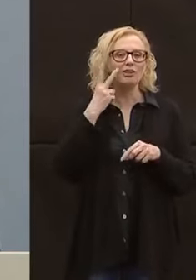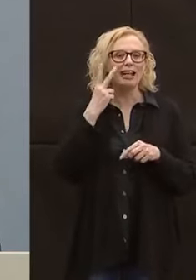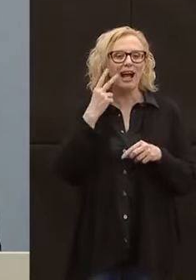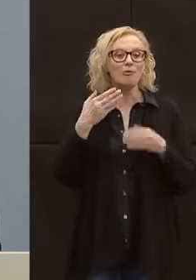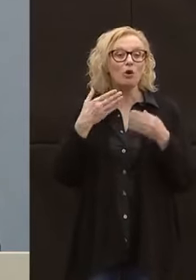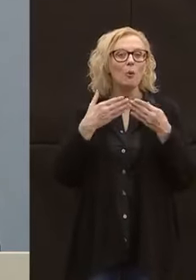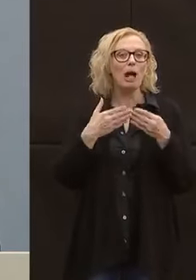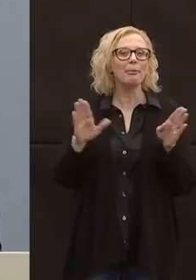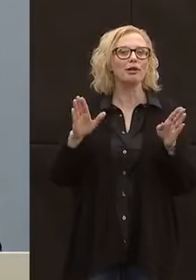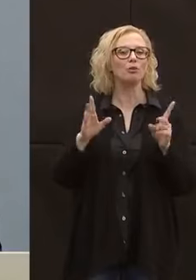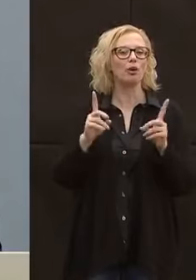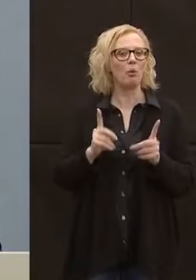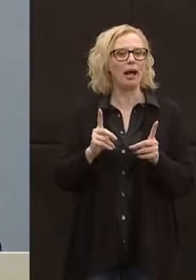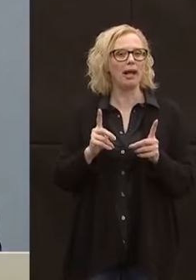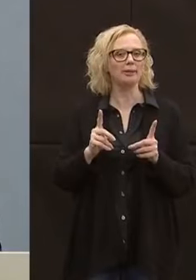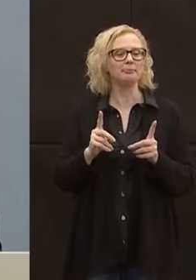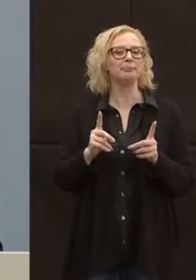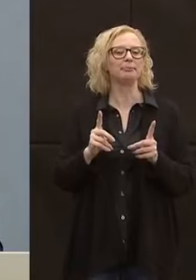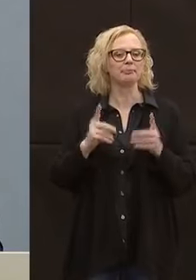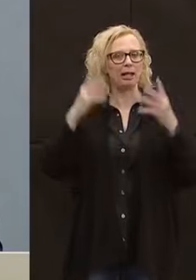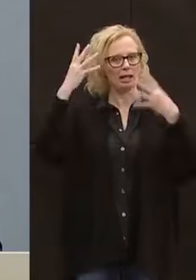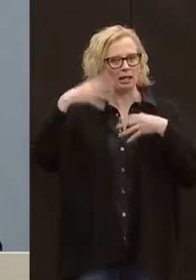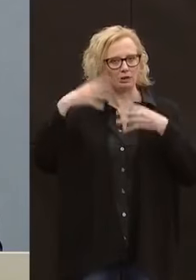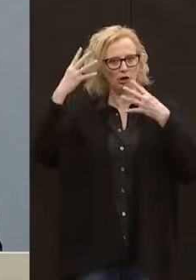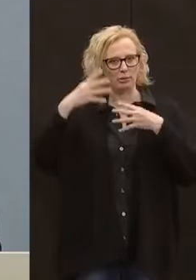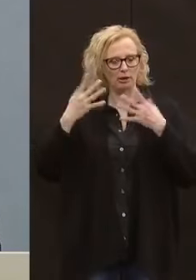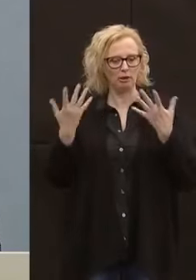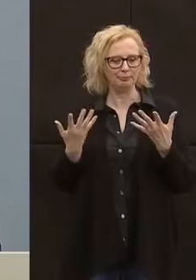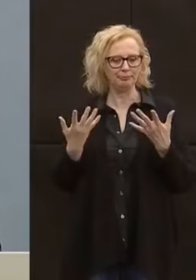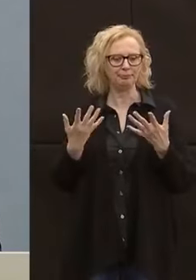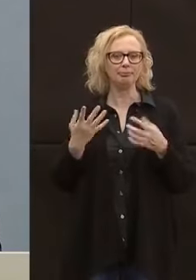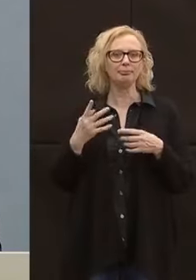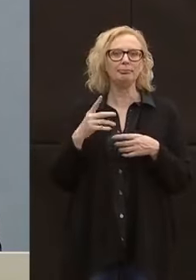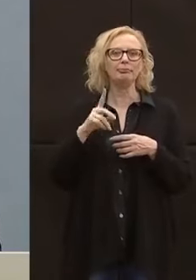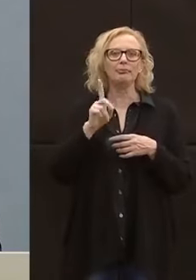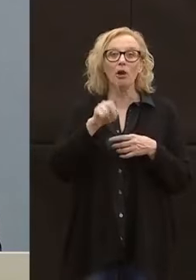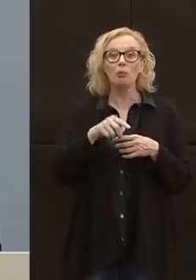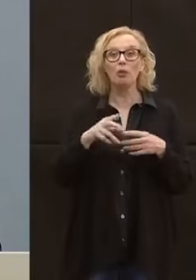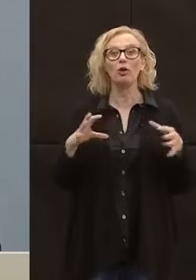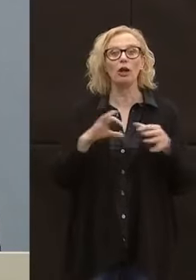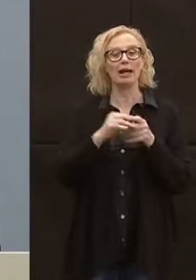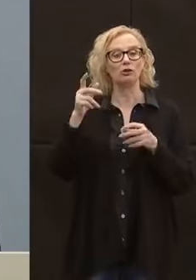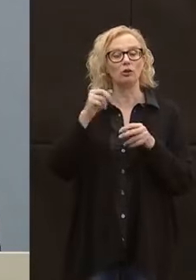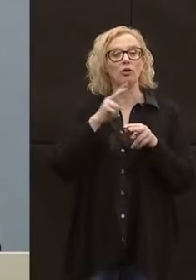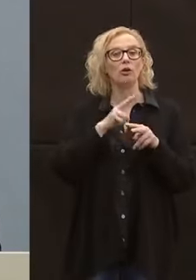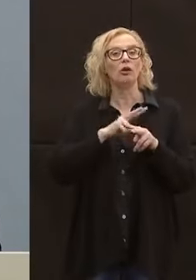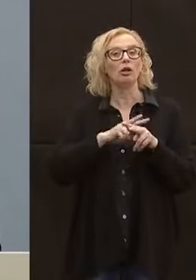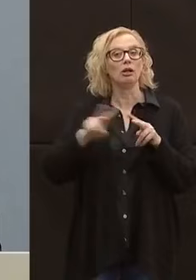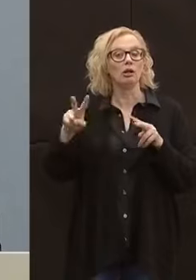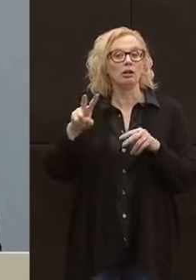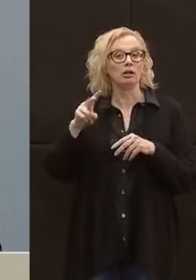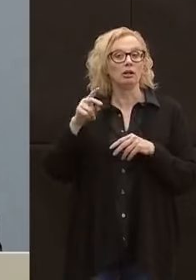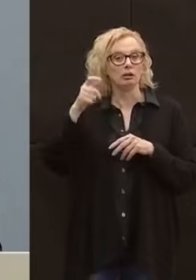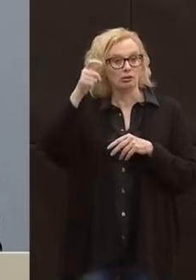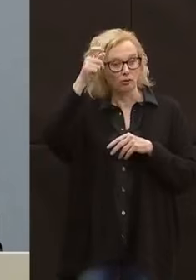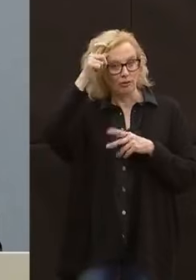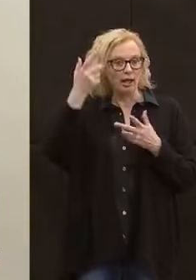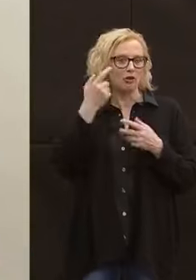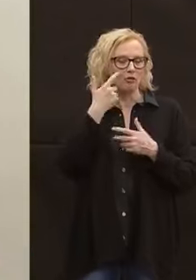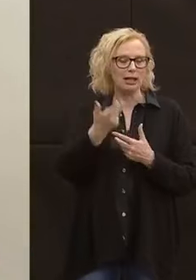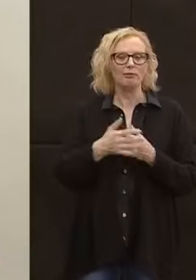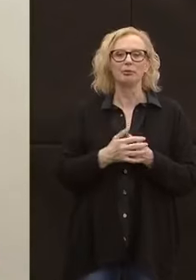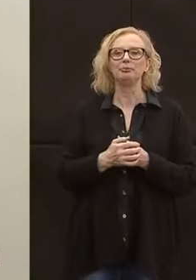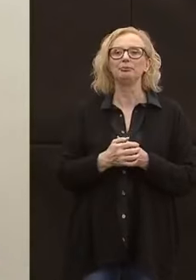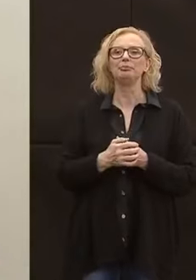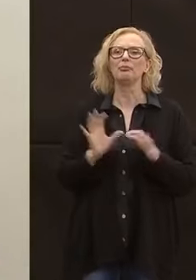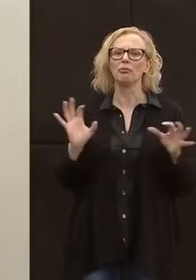e credo che anche in considerazione di ciò che farà il Governo nazionale, questi segnali dovranno essere dati. Senta, proprio a